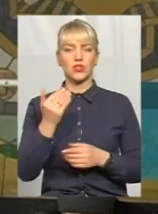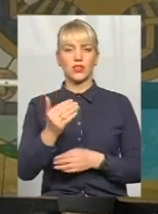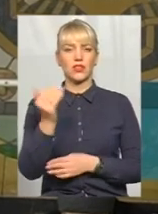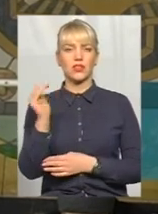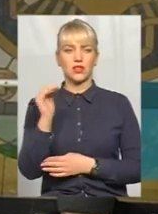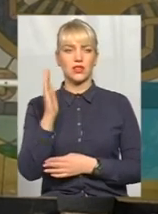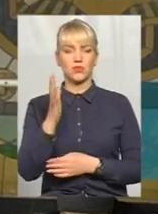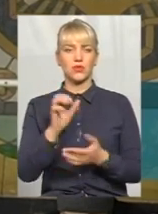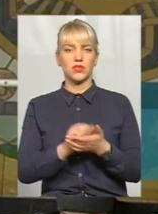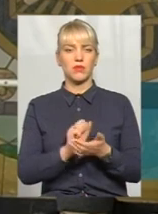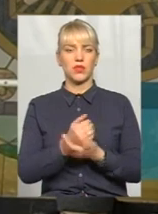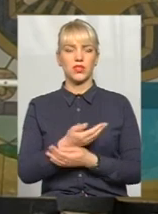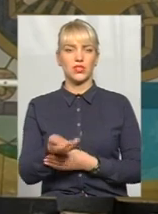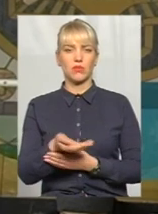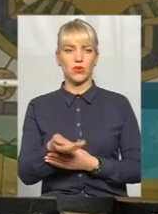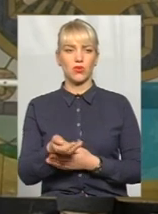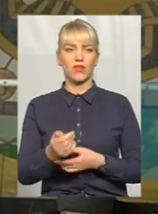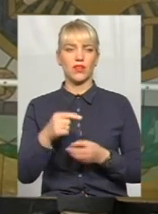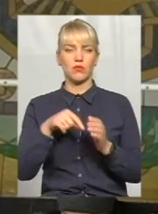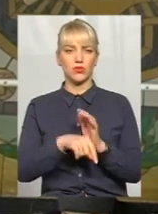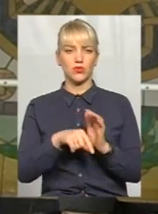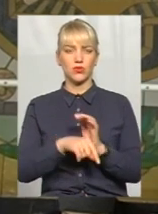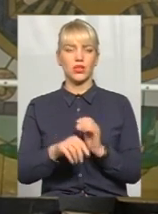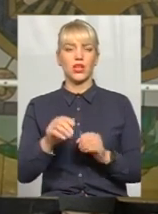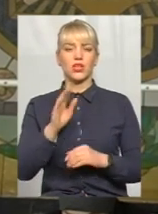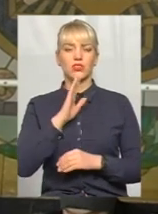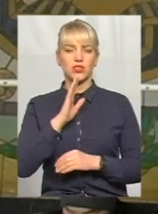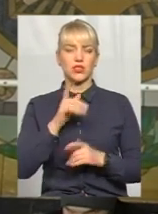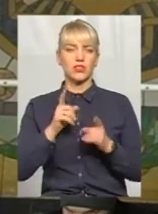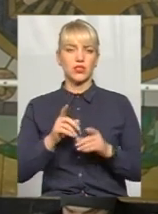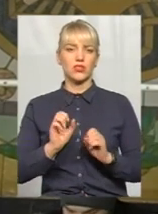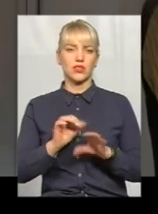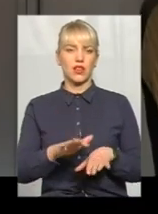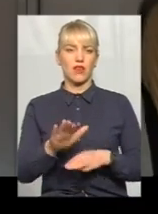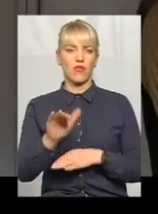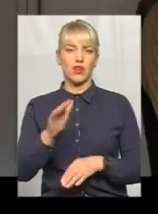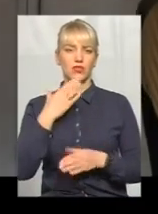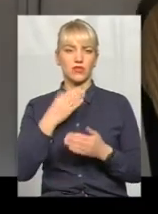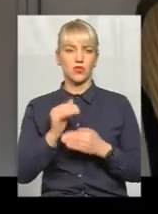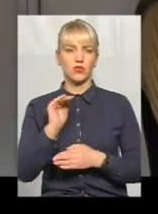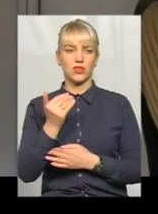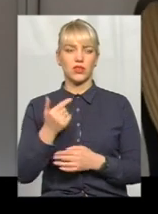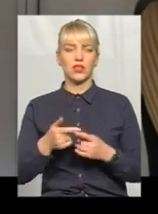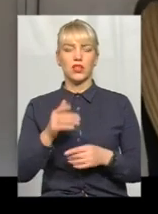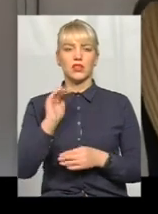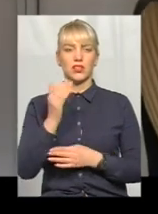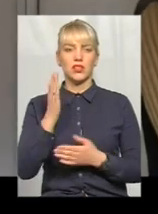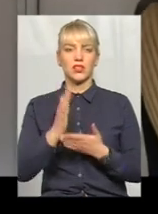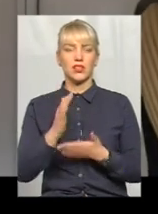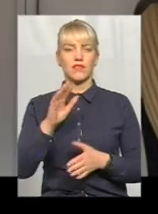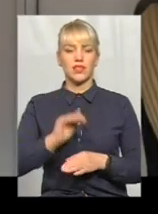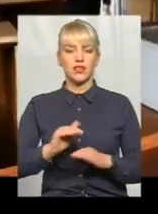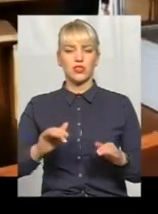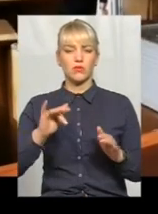займатися жабрикуванням. Тобто, по суті, фактично, вона дійсно здала в оренду власну дитину. Дитина зараз перебуває у дитячому центрі